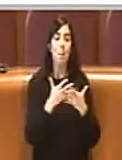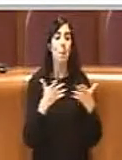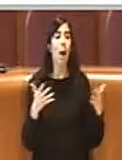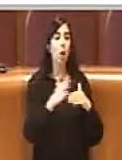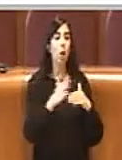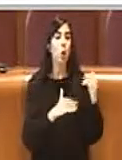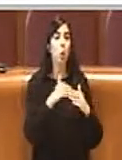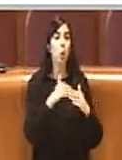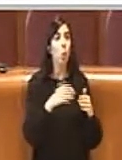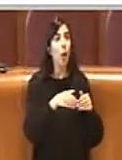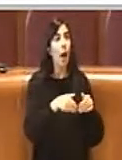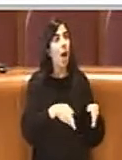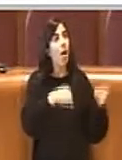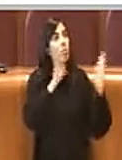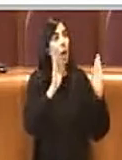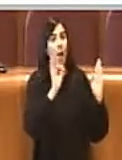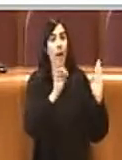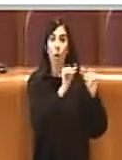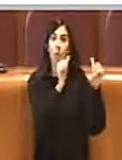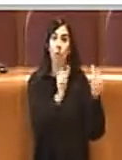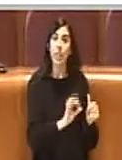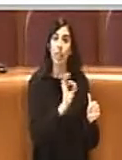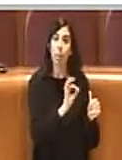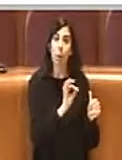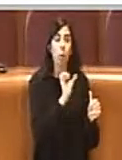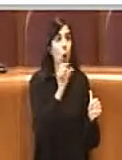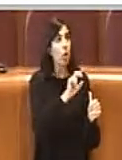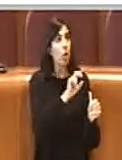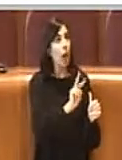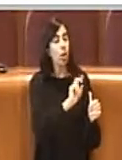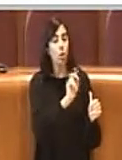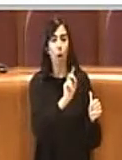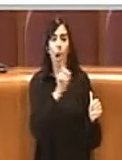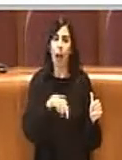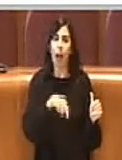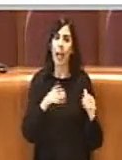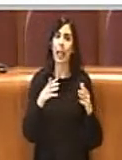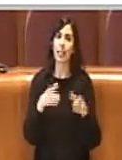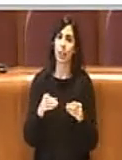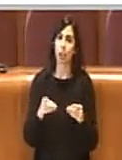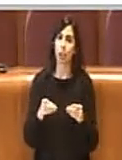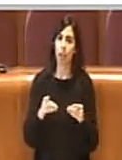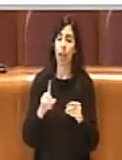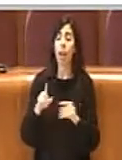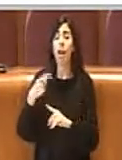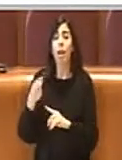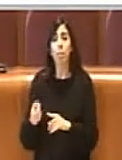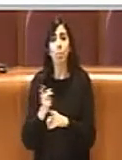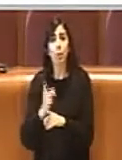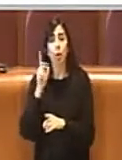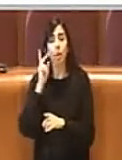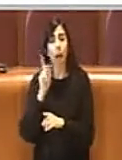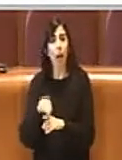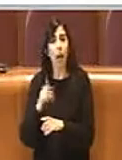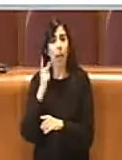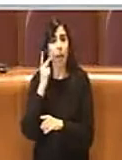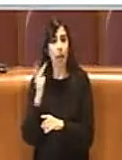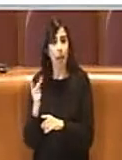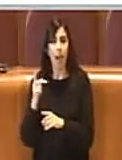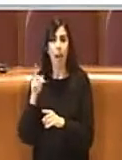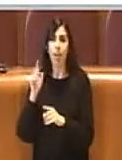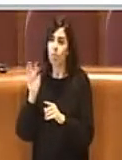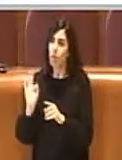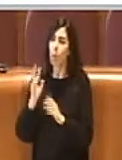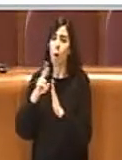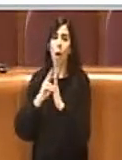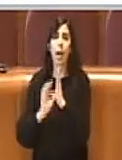fisica ma la macrostruttura digitale di Roma Capitale e in ultimo tenere conto anche nel eh regolamento